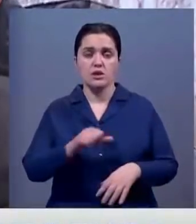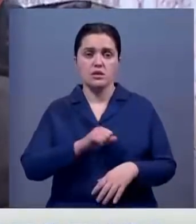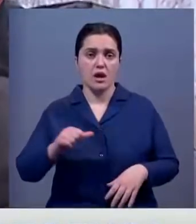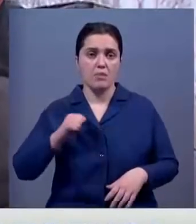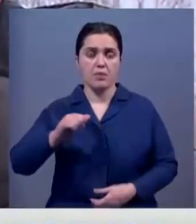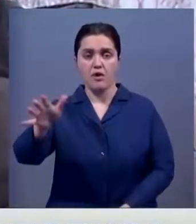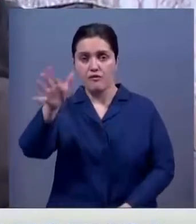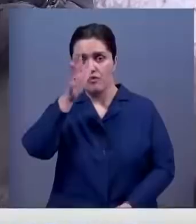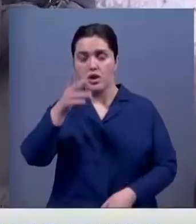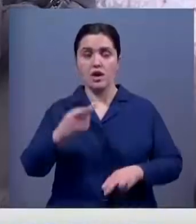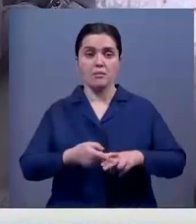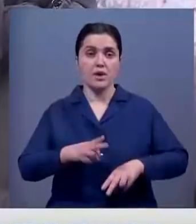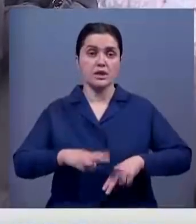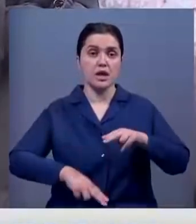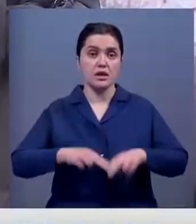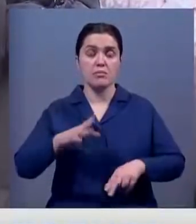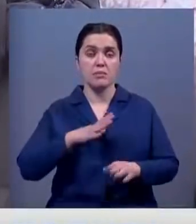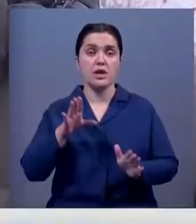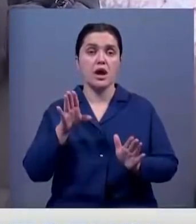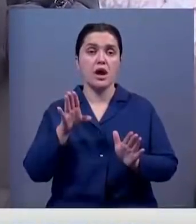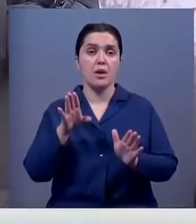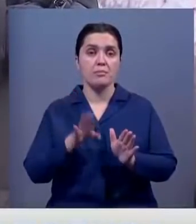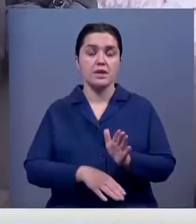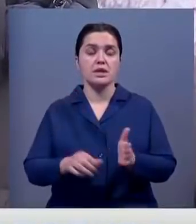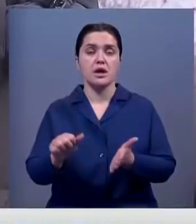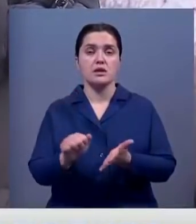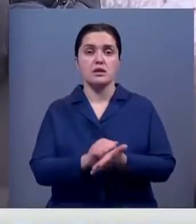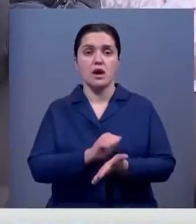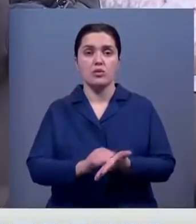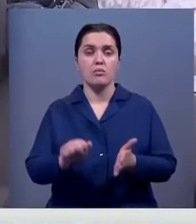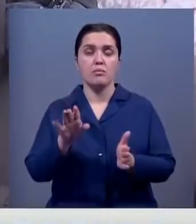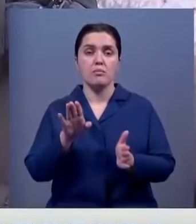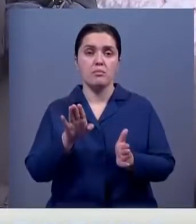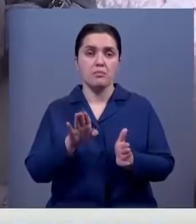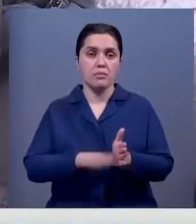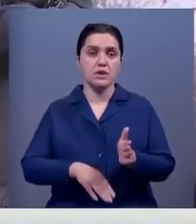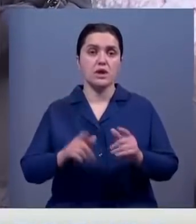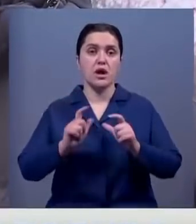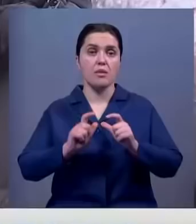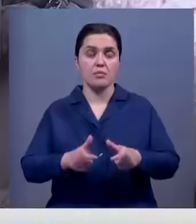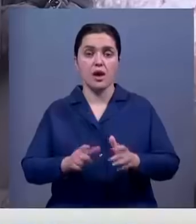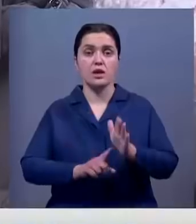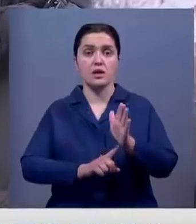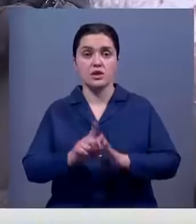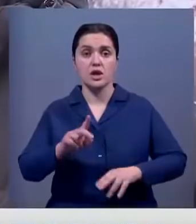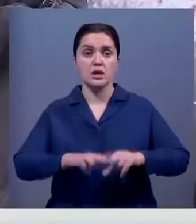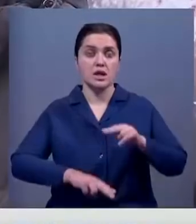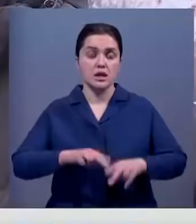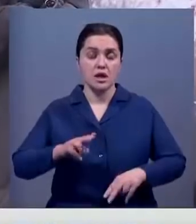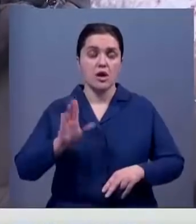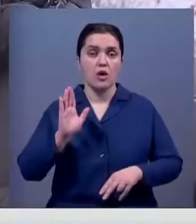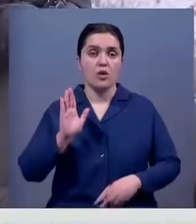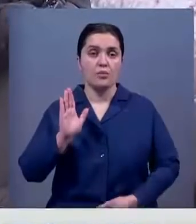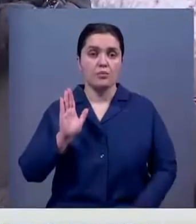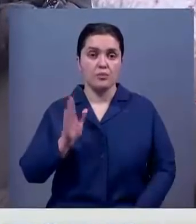что данное строительство велось без документов, без уведомления о начале строительно-монтажных работ,